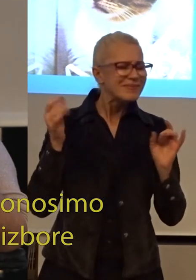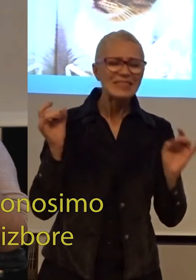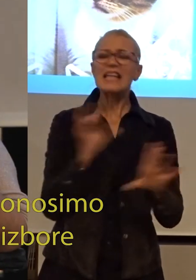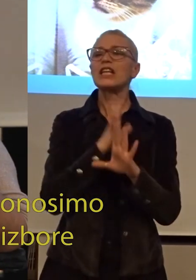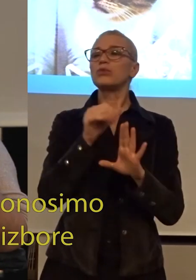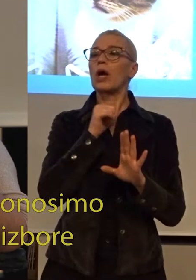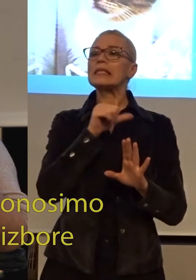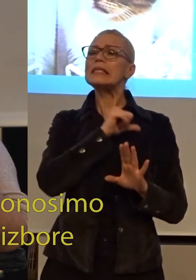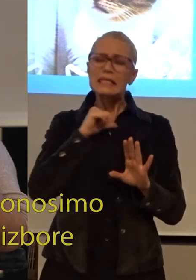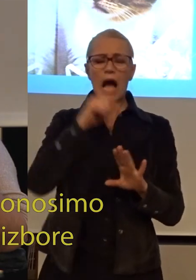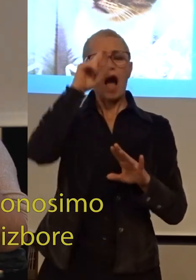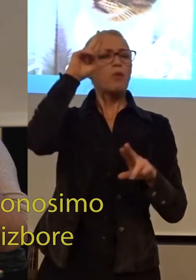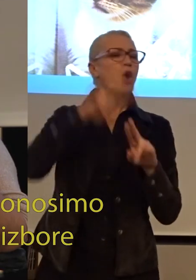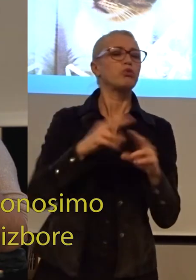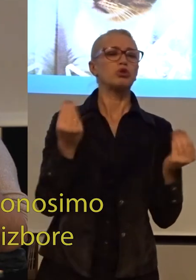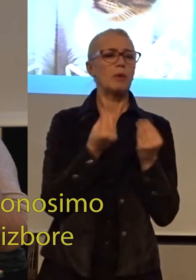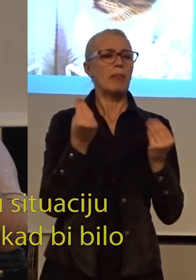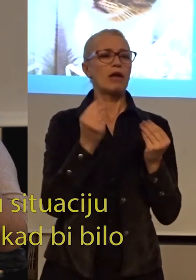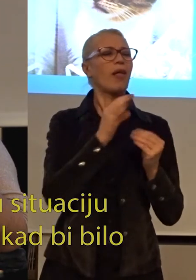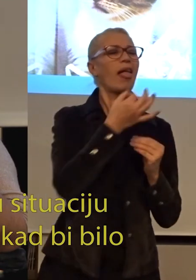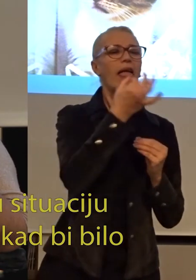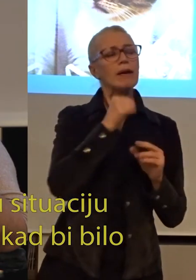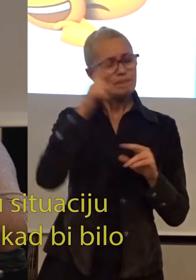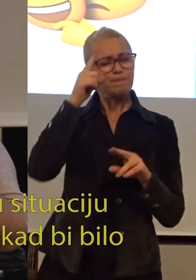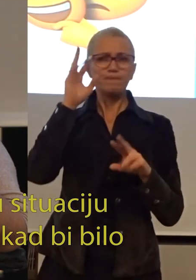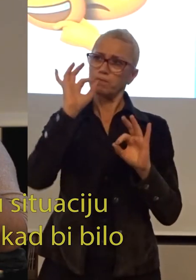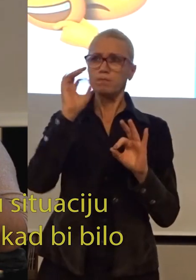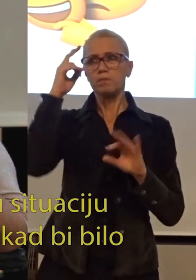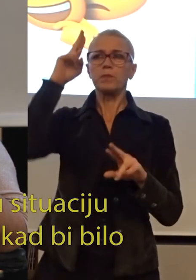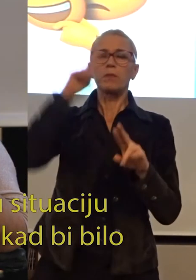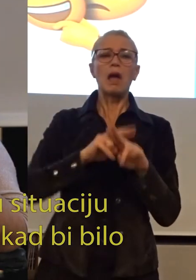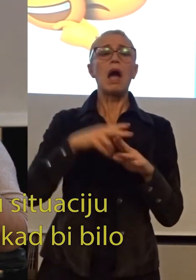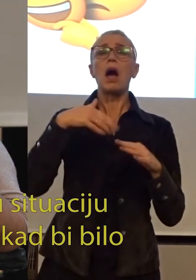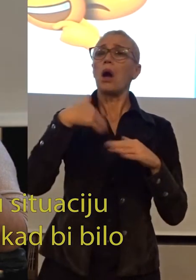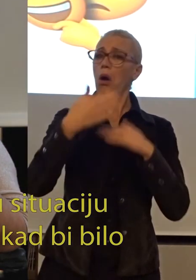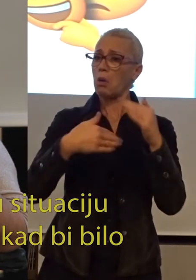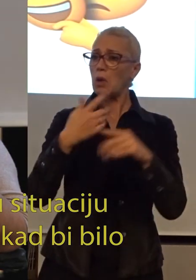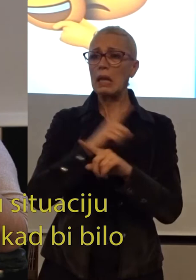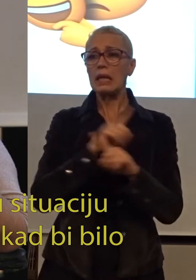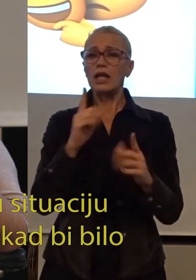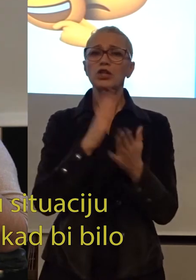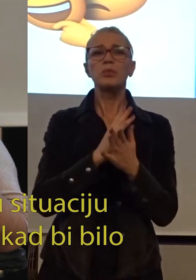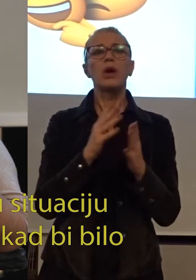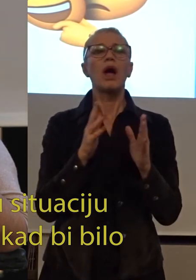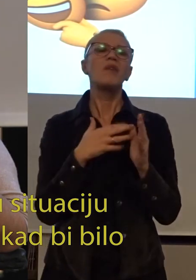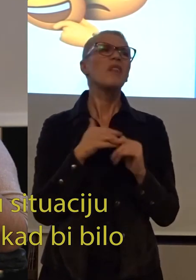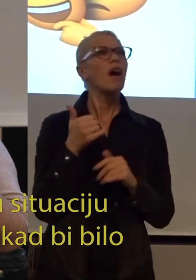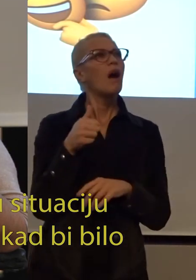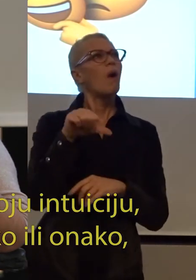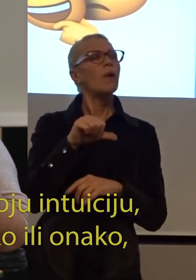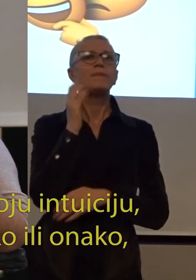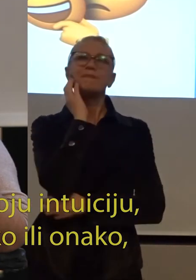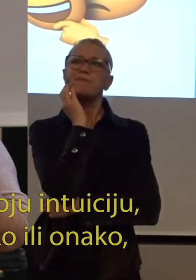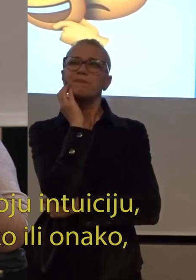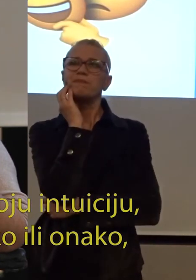donesamo sami svoje odluke i izbore i nikada nećemo doći u situaciju da se pitamo šta bi bilo da je